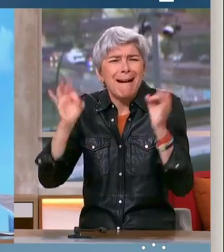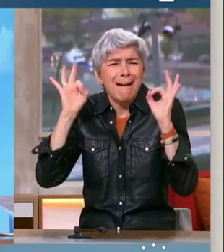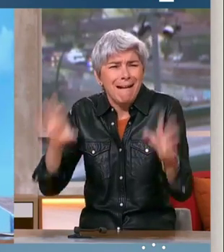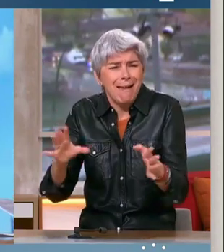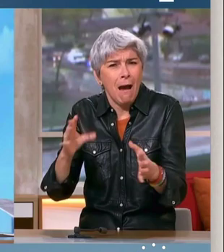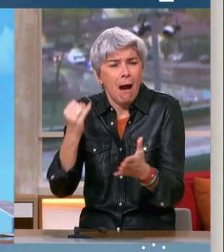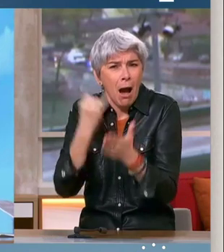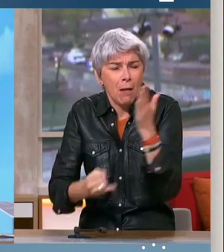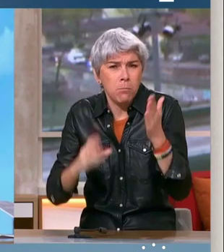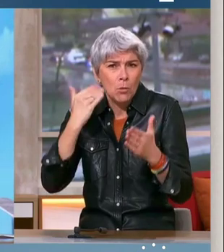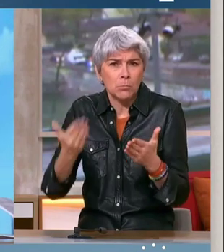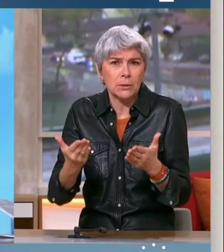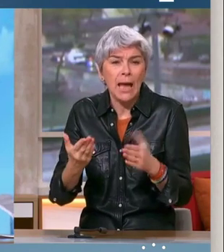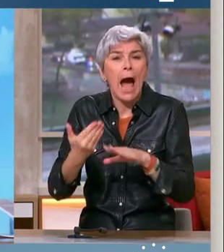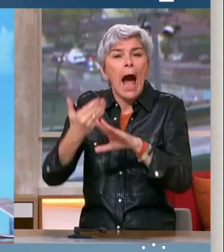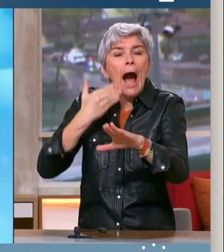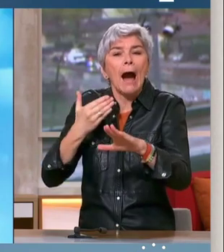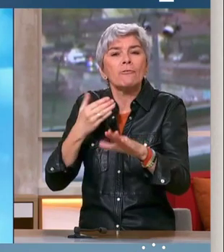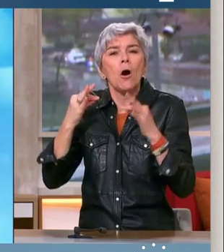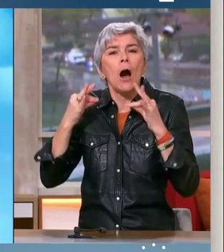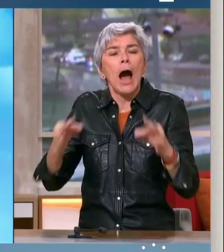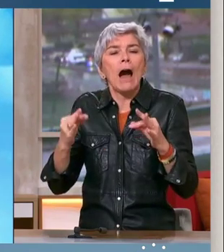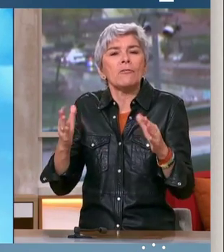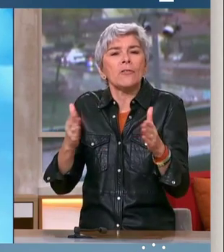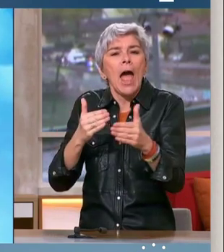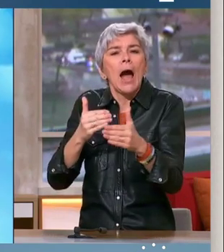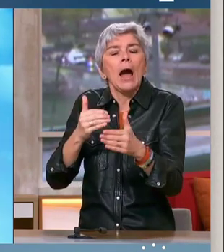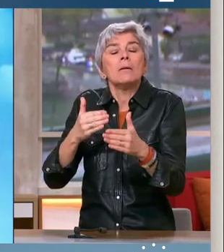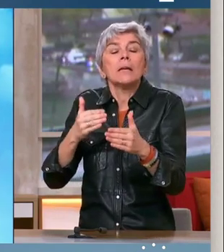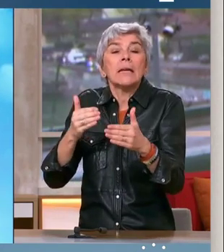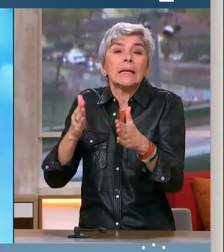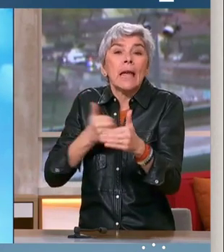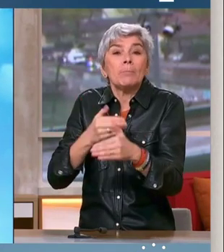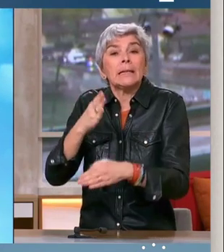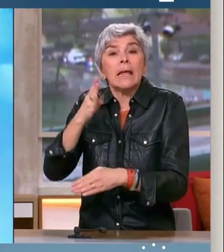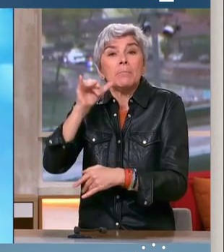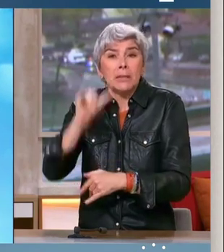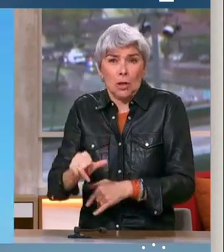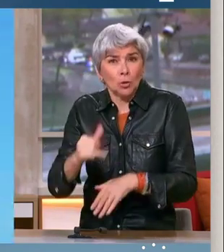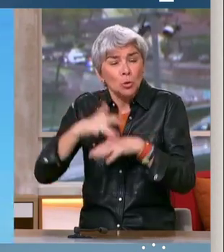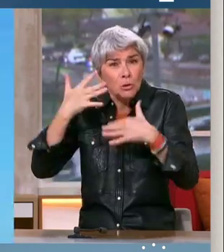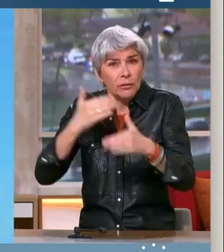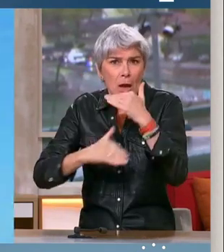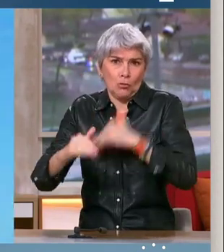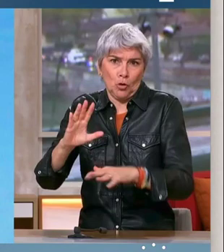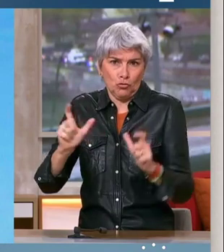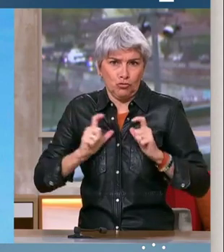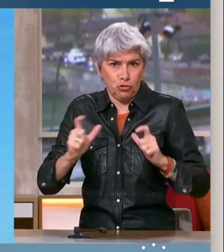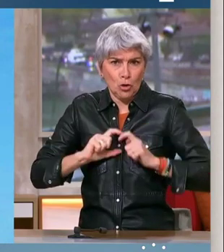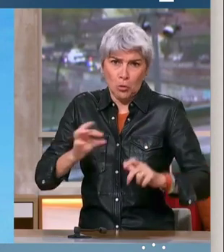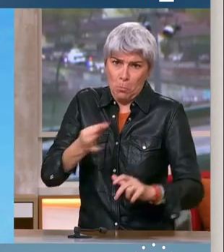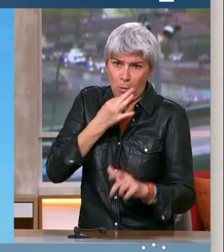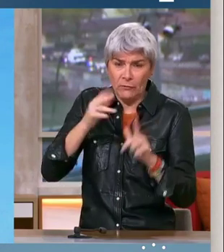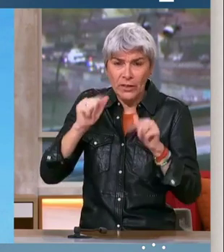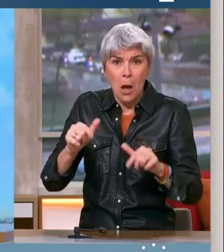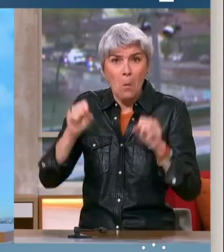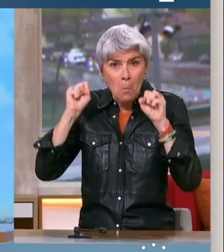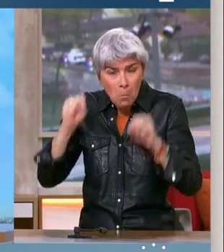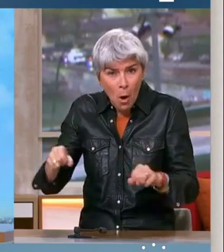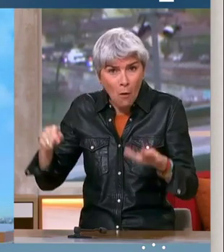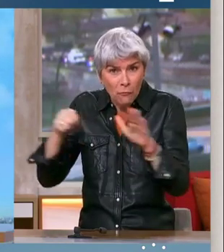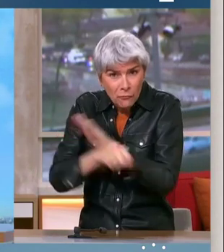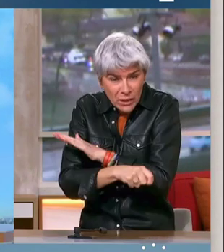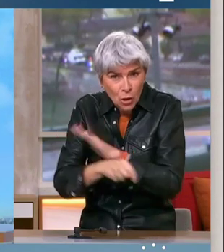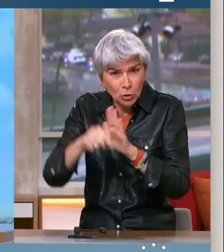leurs bénéfices là M. Boussel, avant l'affaire McKinsey, vous aviez déjà ce programme. Donc ça,'est, si j'ose dire, un effet d'aubaine.-ce qu'il a les moyens de financer les